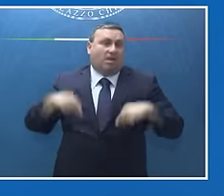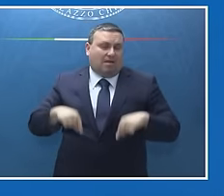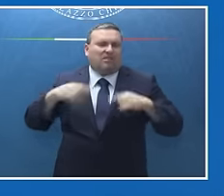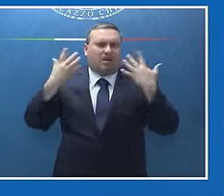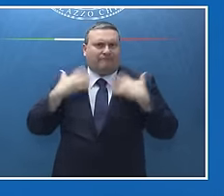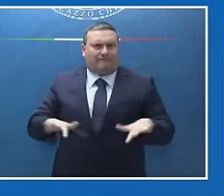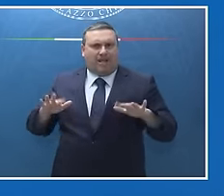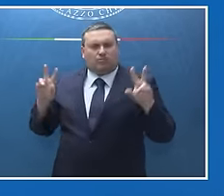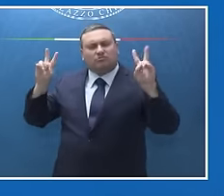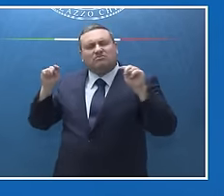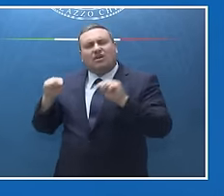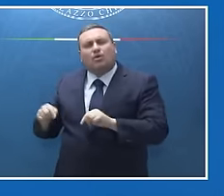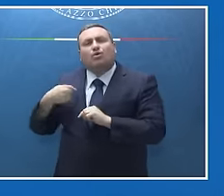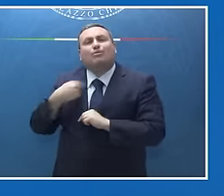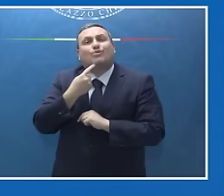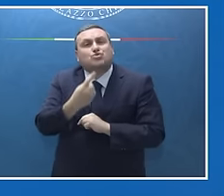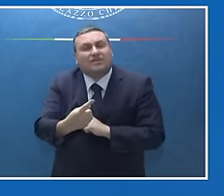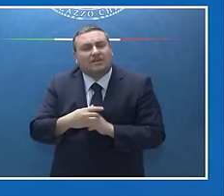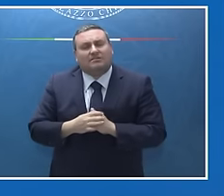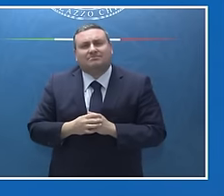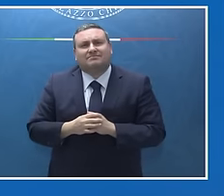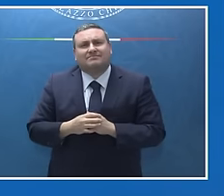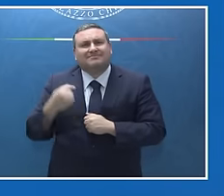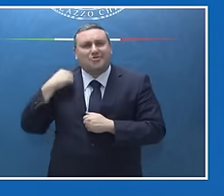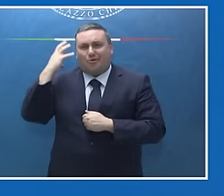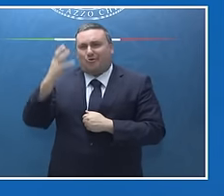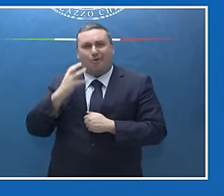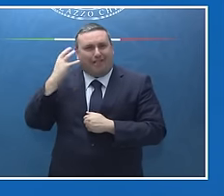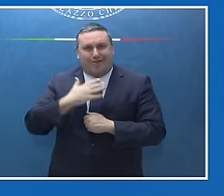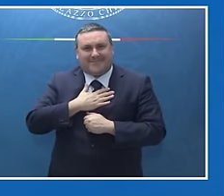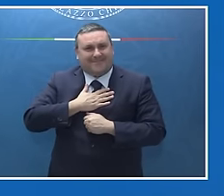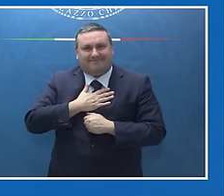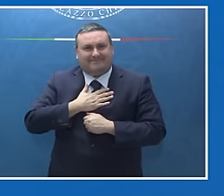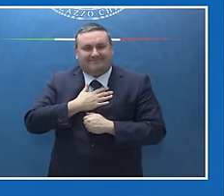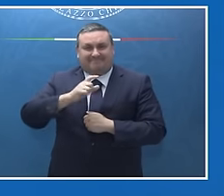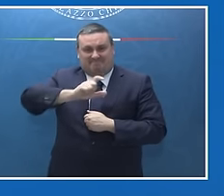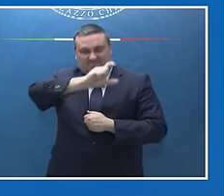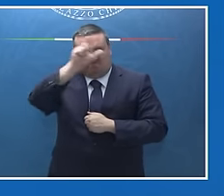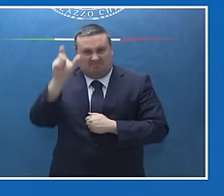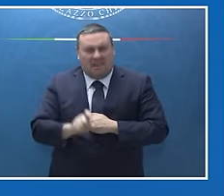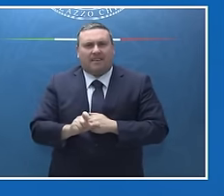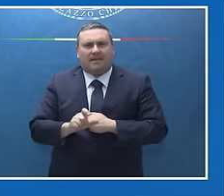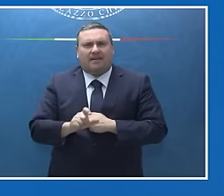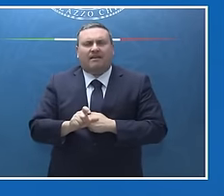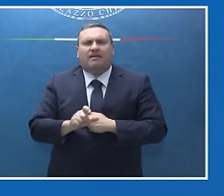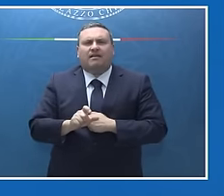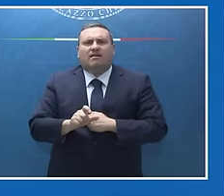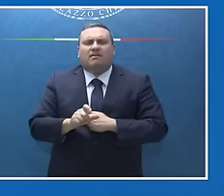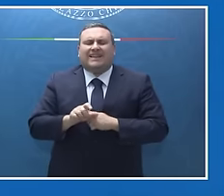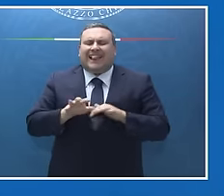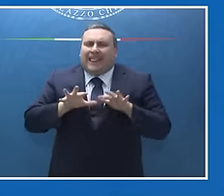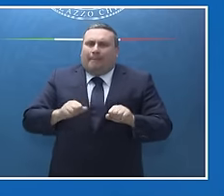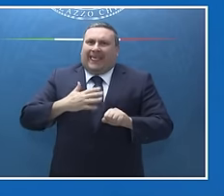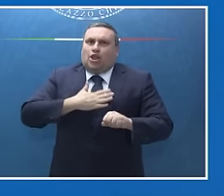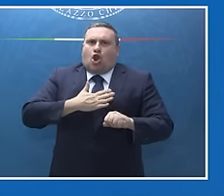che sono particolarmente fiera, voglio dirlo a nome dell'Italia, dell'impegno che l'Italia ha saputo dimostrare